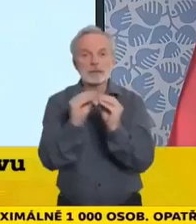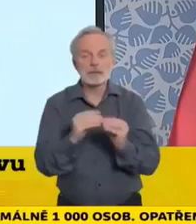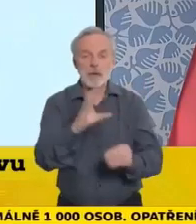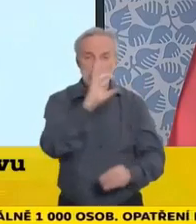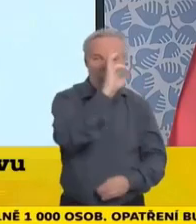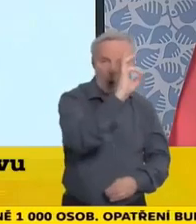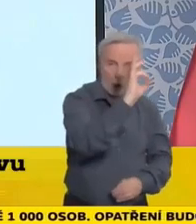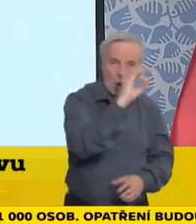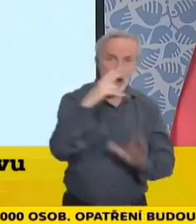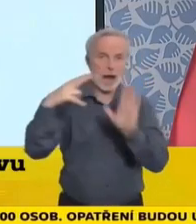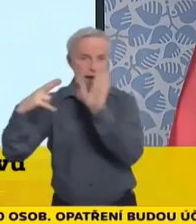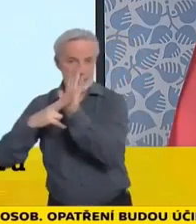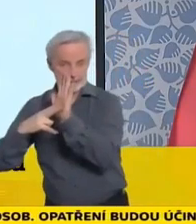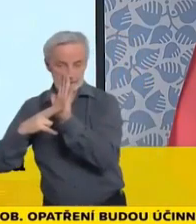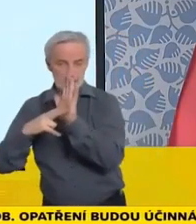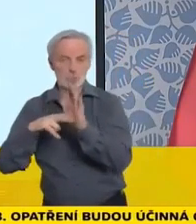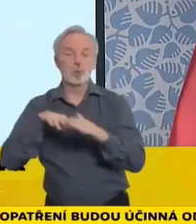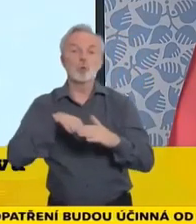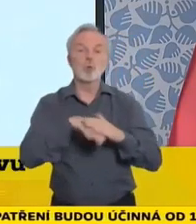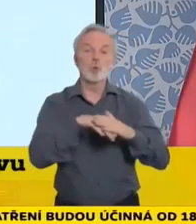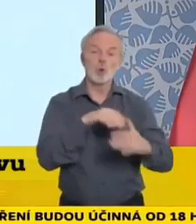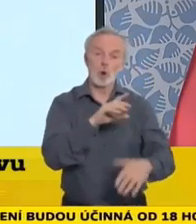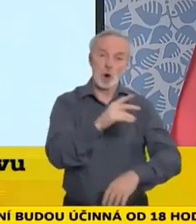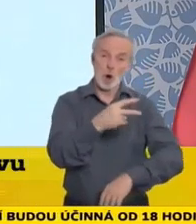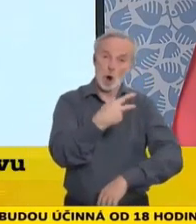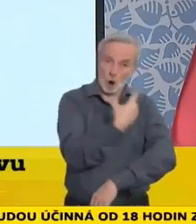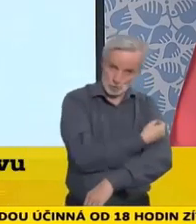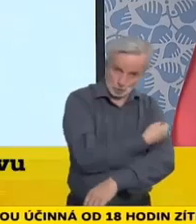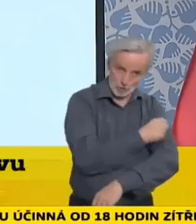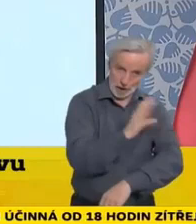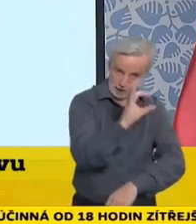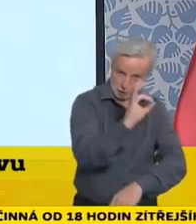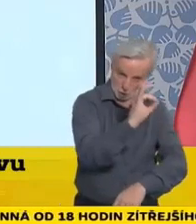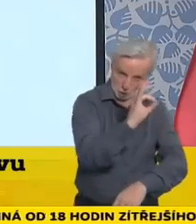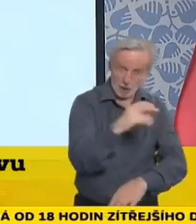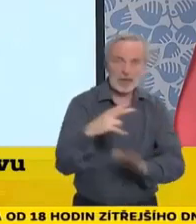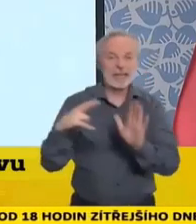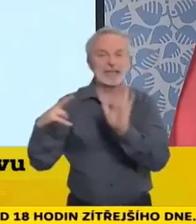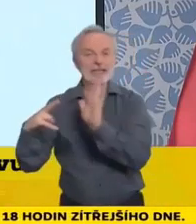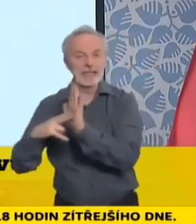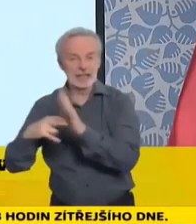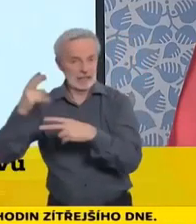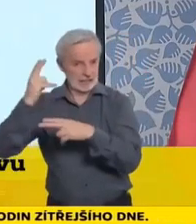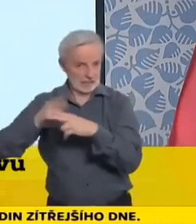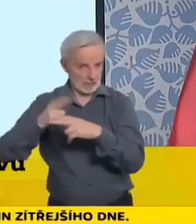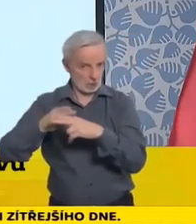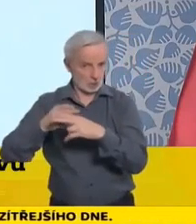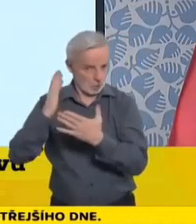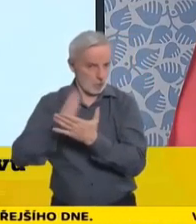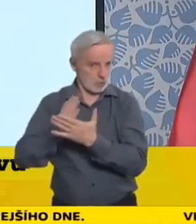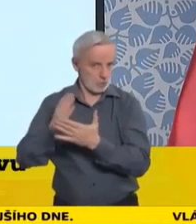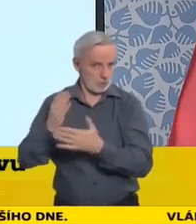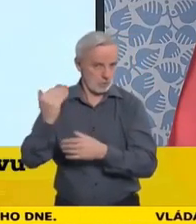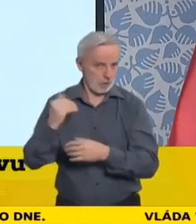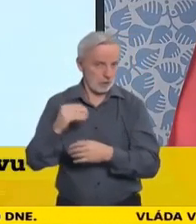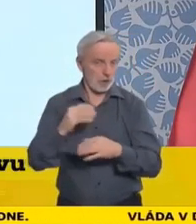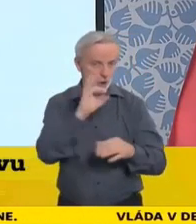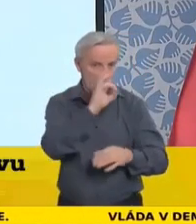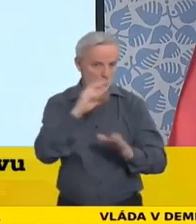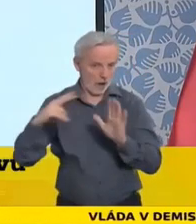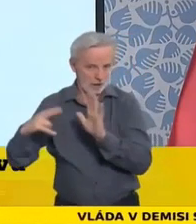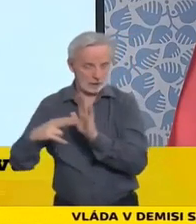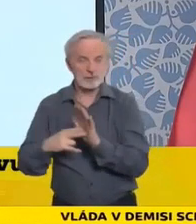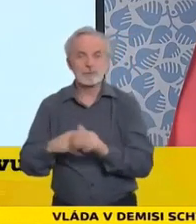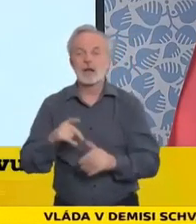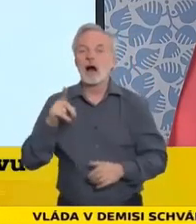Děkujeme všem, kteří se nechali naočkovat a proč bychom měli tyto lidi, kteří se naočkovali, dávat do